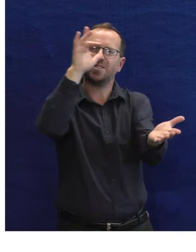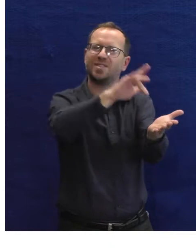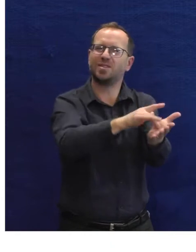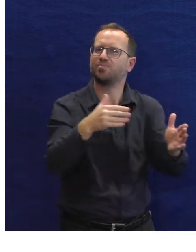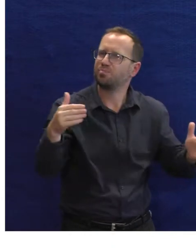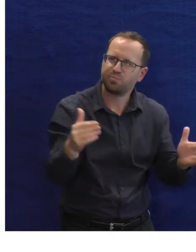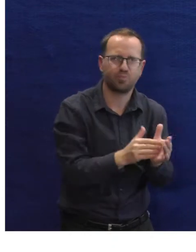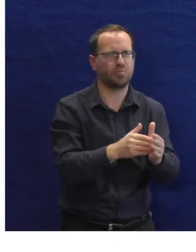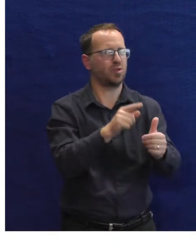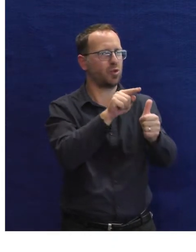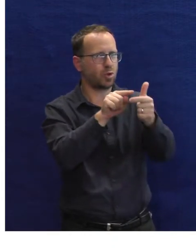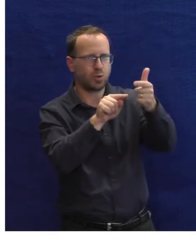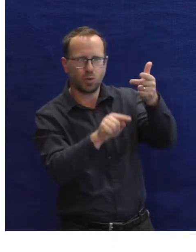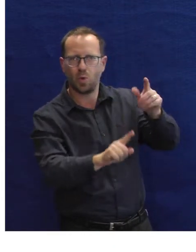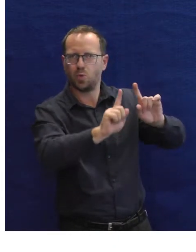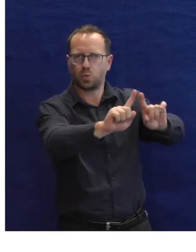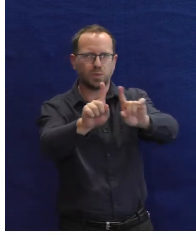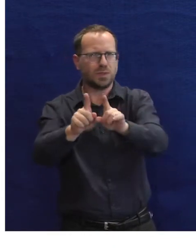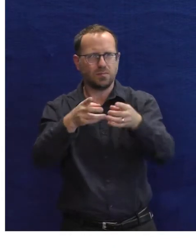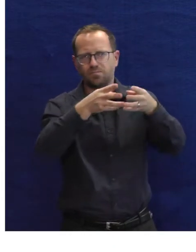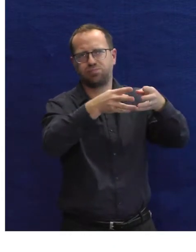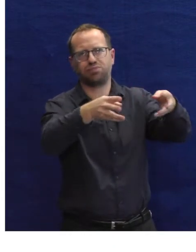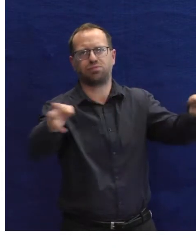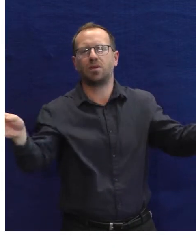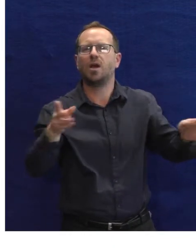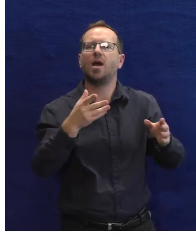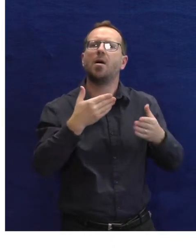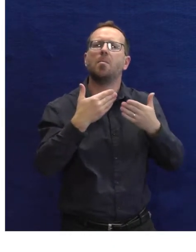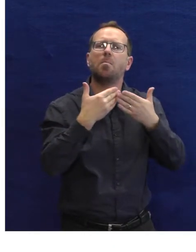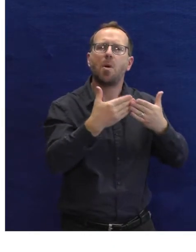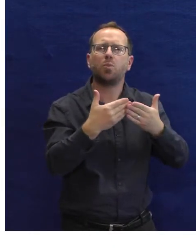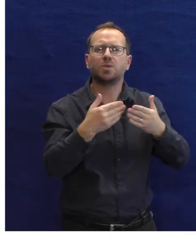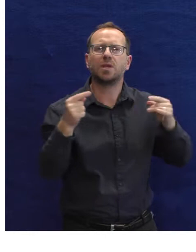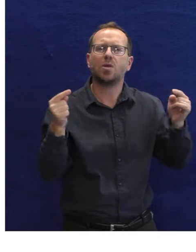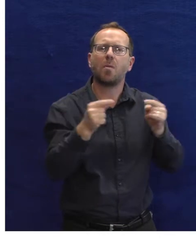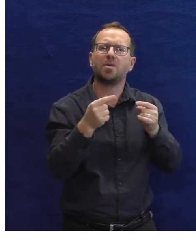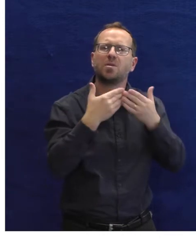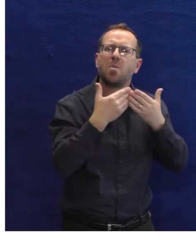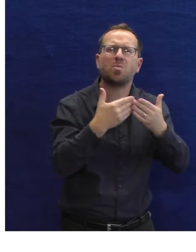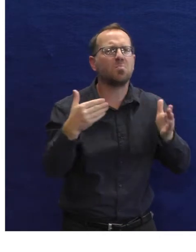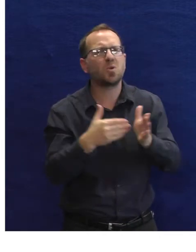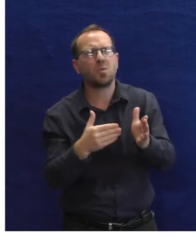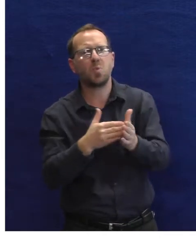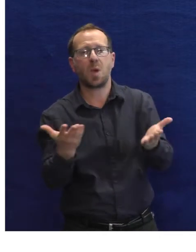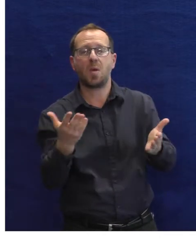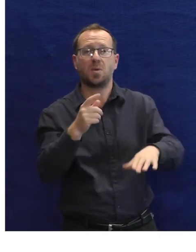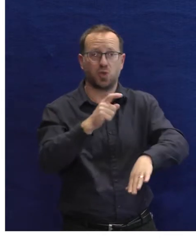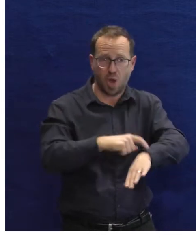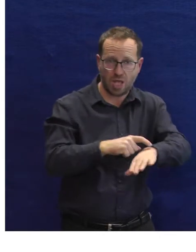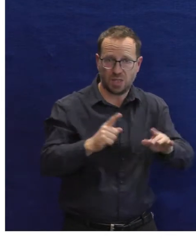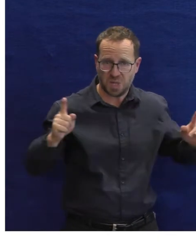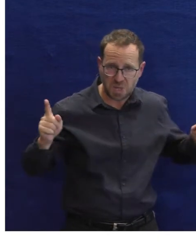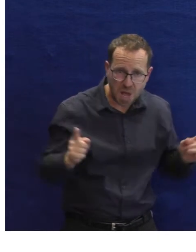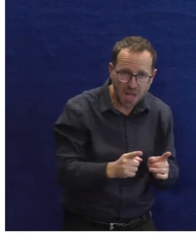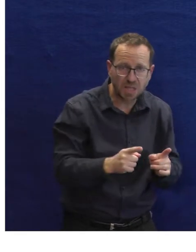skupiny z rakově handicapovaných, kteří mají hodně specifické potřeby v tom, jaké pomůcky potřebují, kdy je